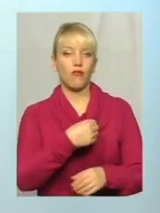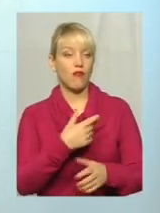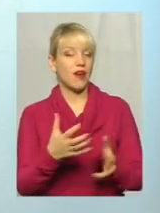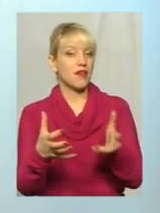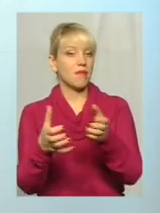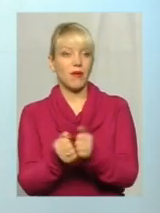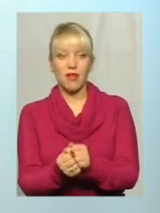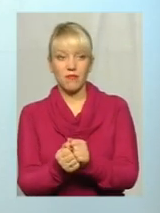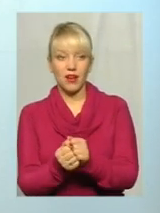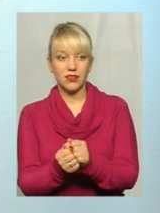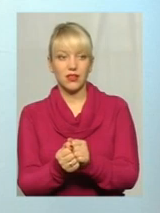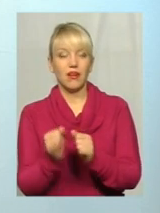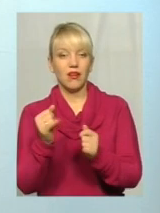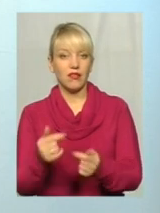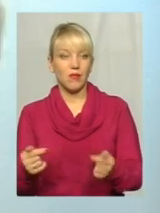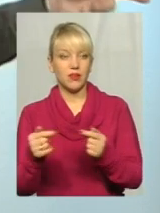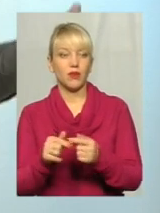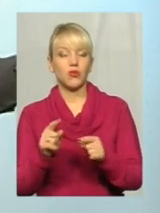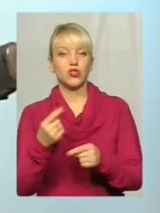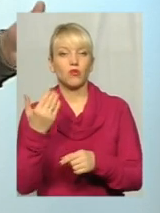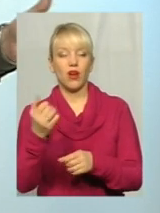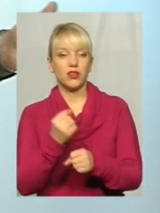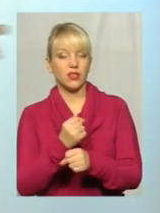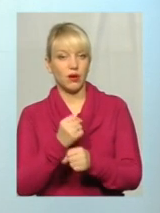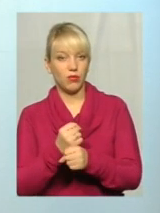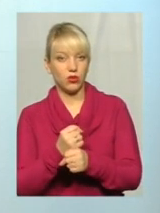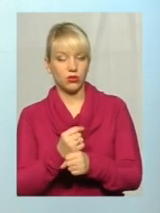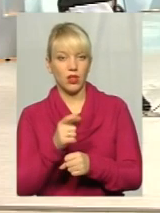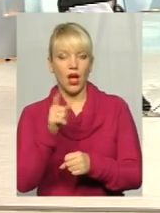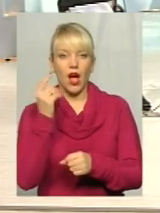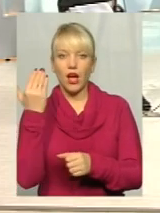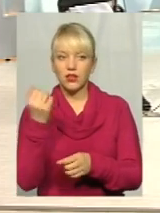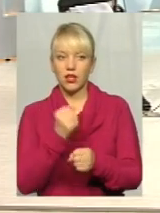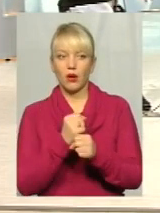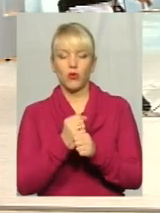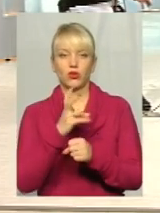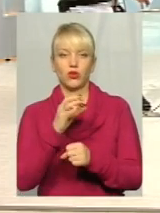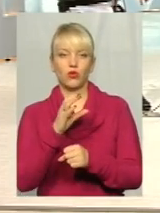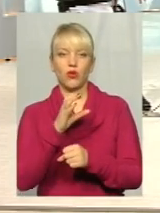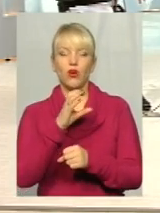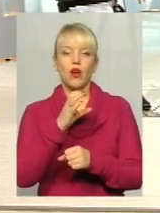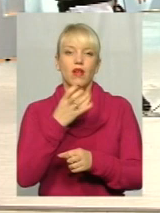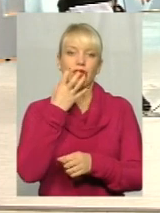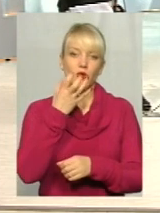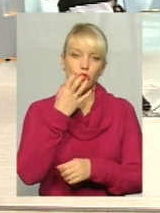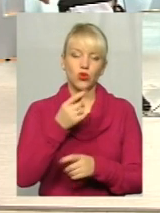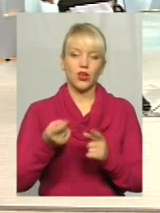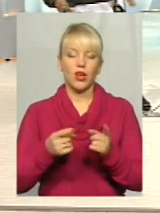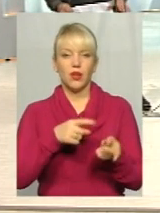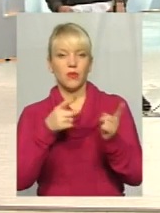їх, і определити, чому вони роботають то на юге, то на севере, а потім переходять в центр.